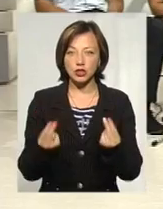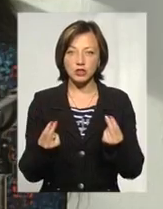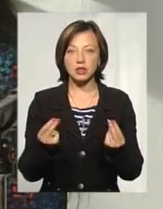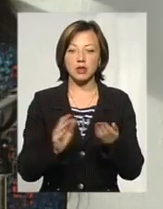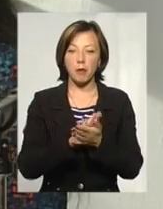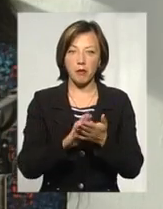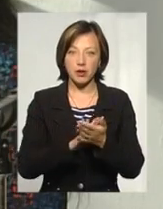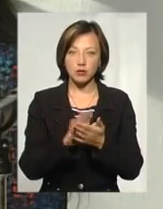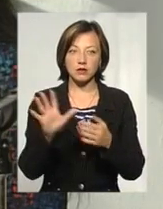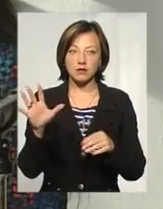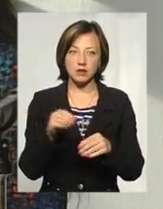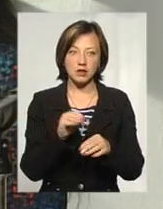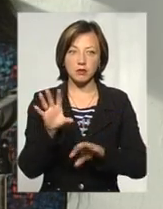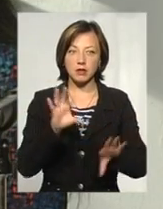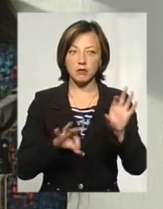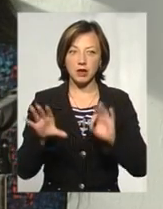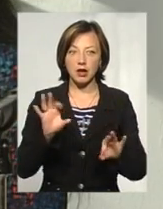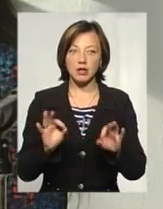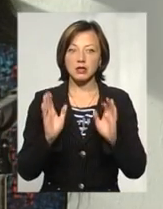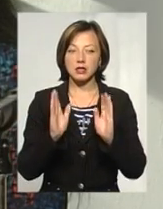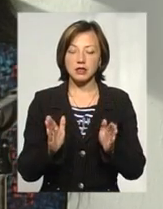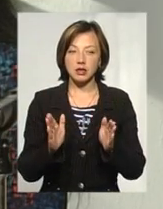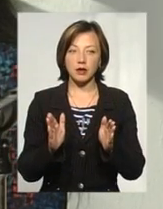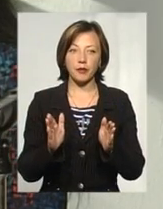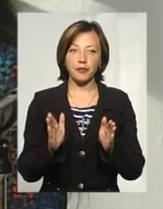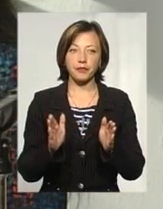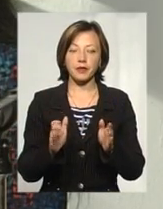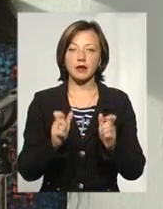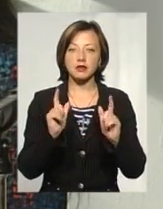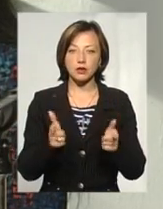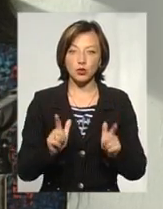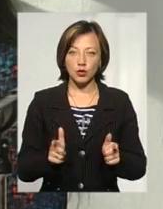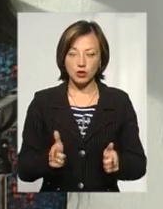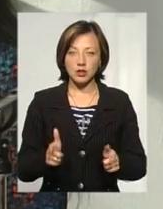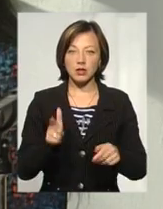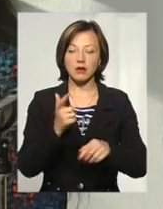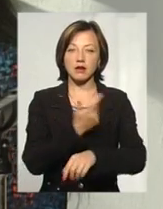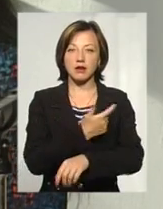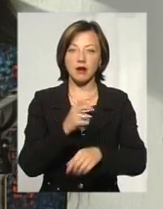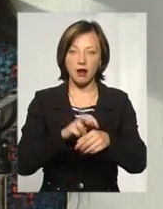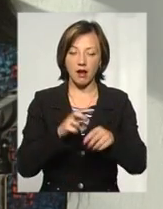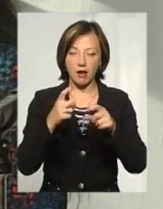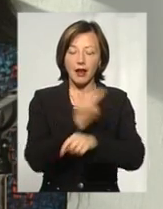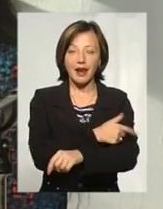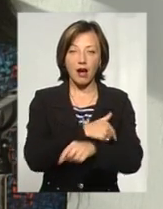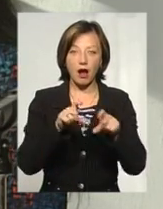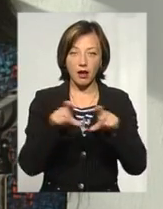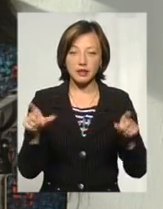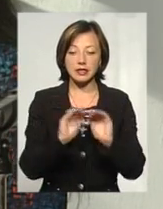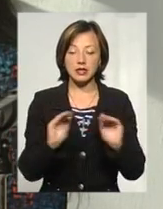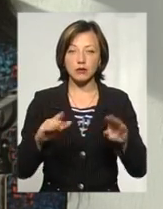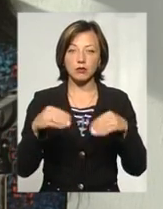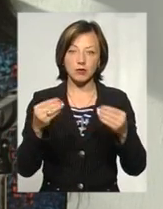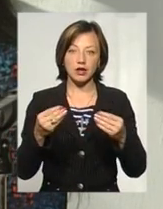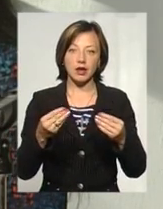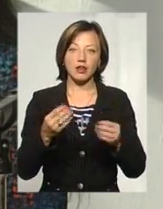миються. Тобто це все підбирається тільки за узгодженням лікарні. І тоді діткам буде